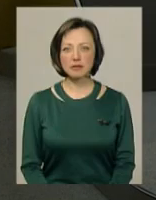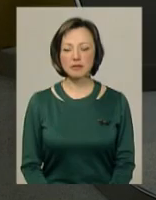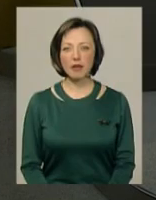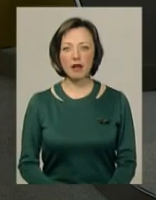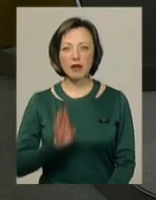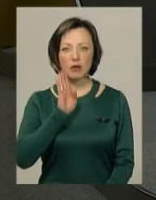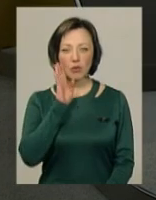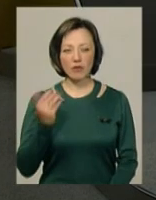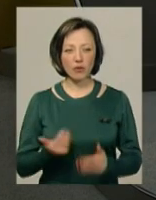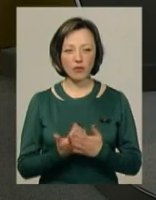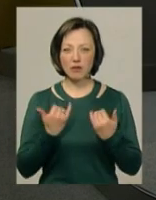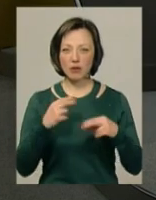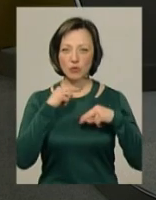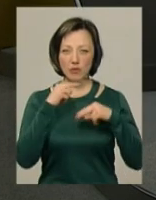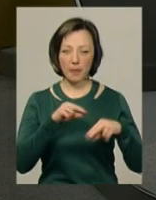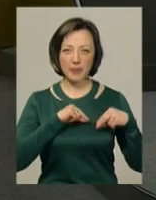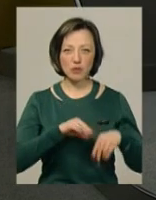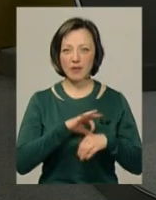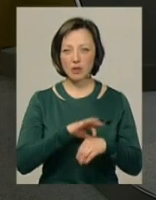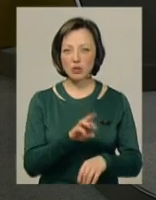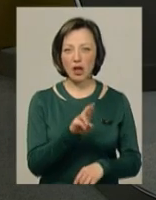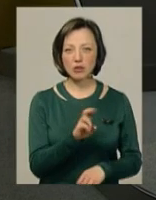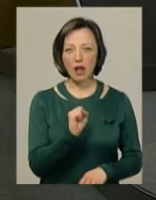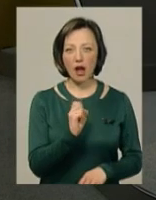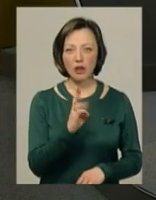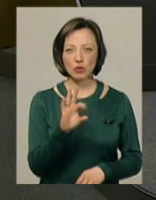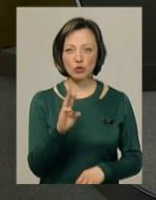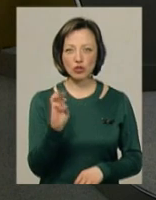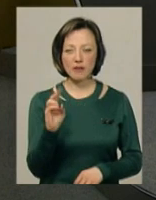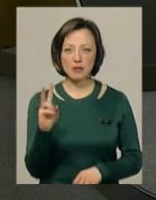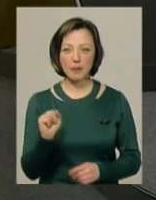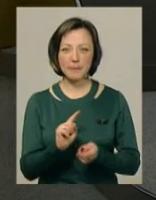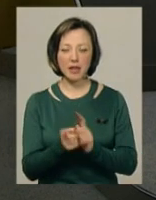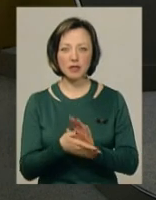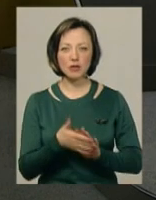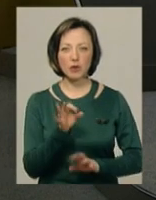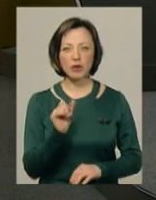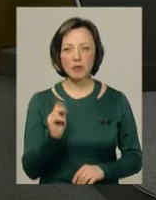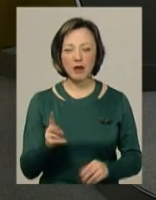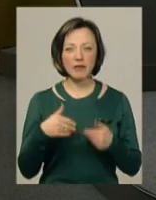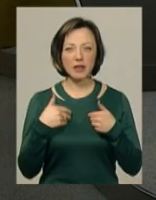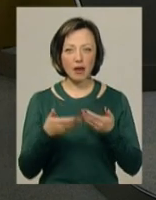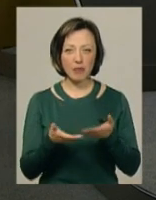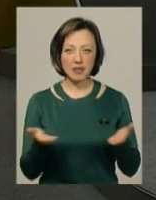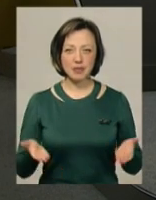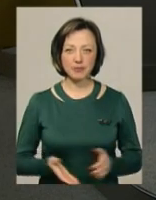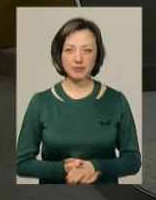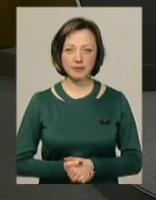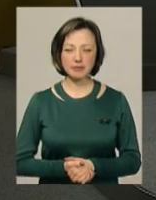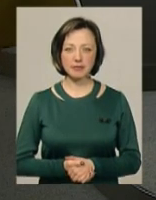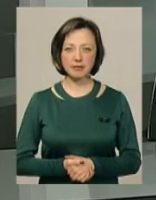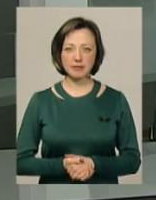Ранковий випуск новин до вашої уваги. В студії працює ведуча Ярослава Антошевська, перекладач на жестову мову Ольга Рибак. Ми вітаємо вас.